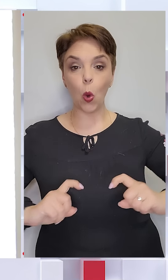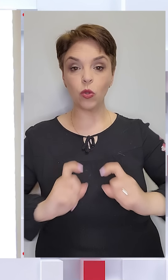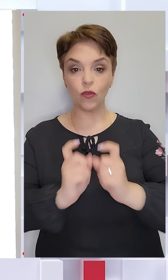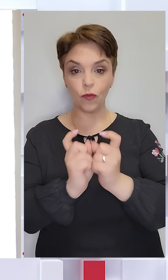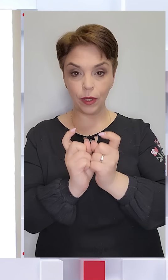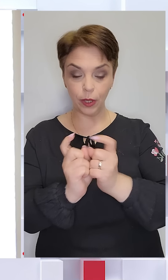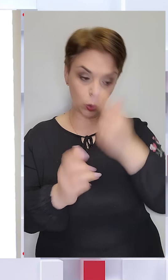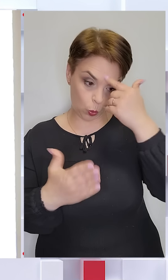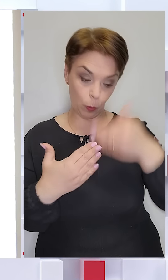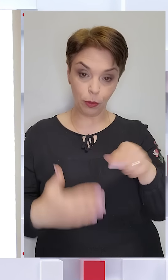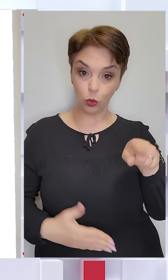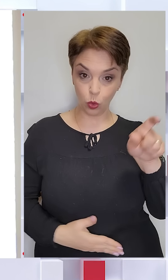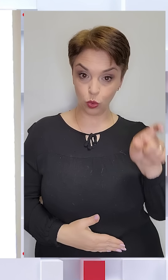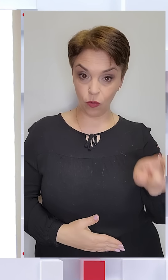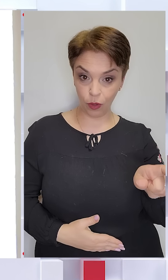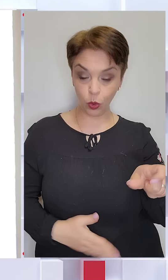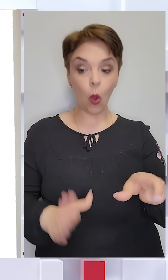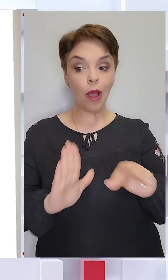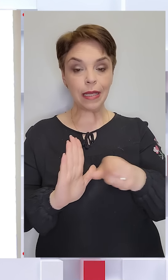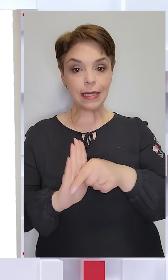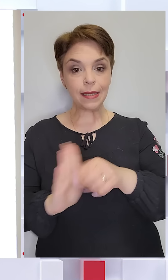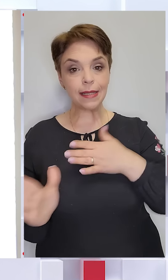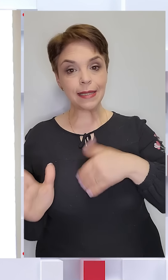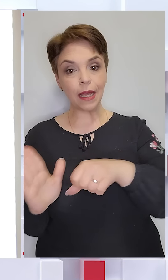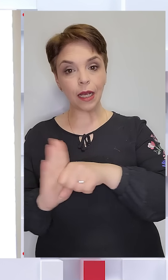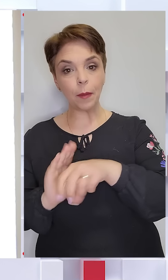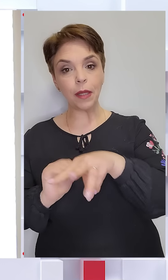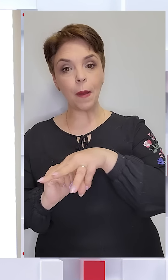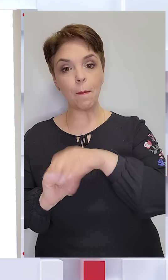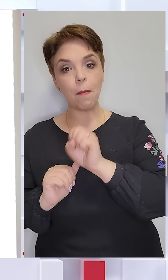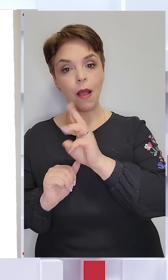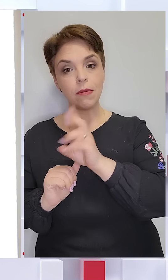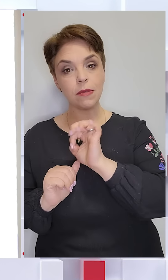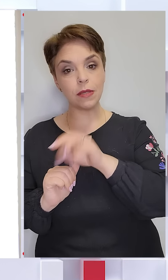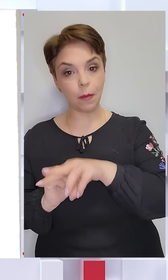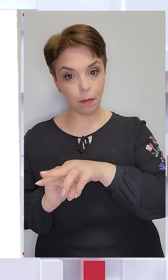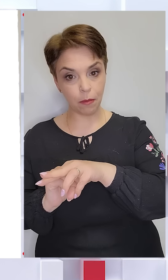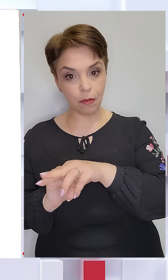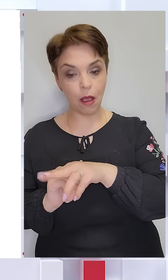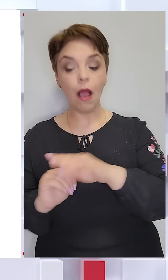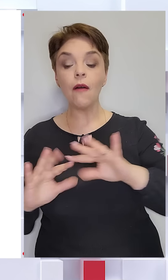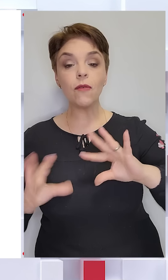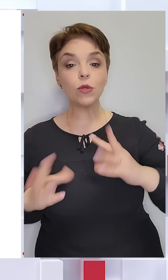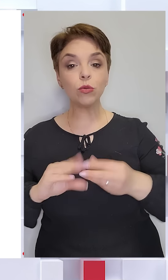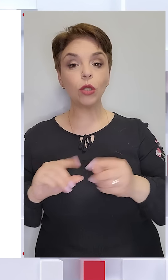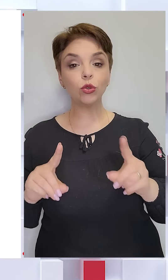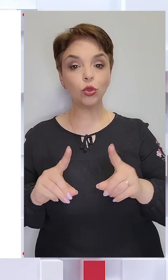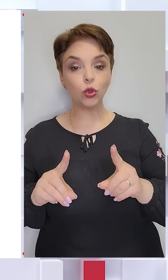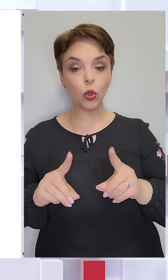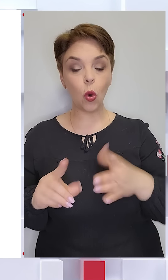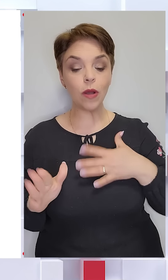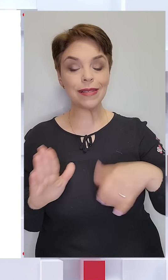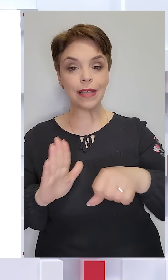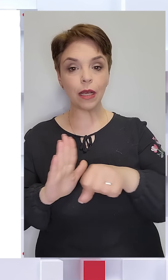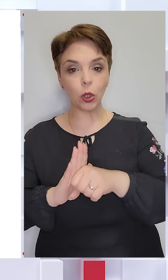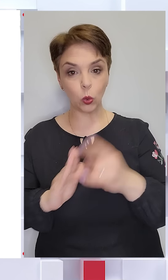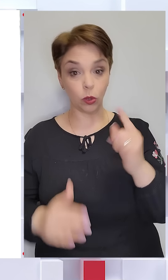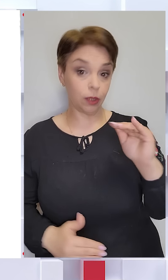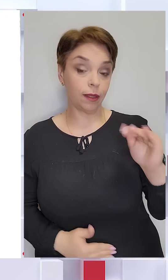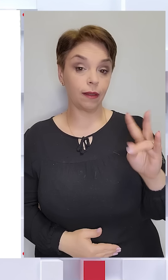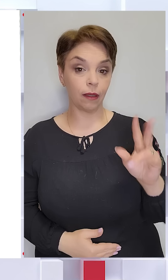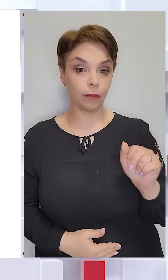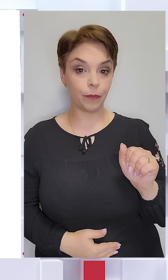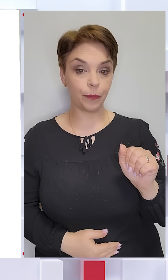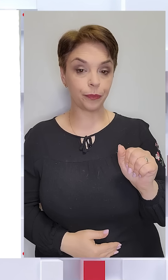у підозрюваного з загиблим Максимом, в результаті чого загинула дитина.